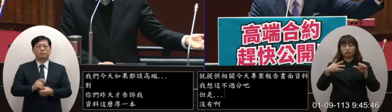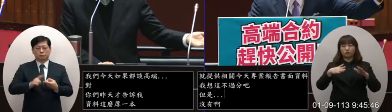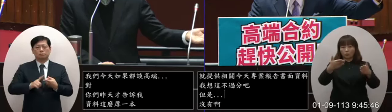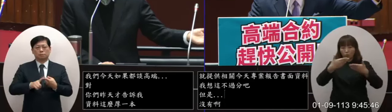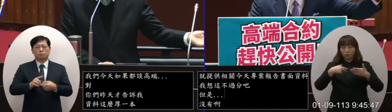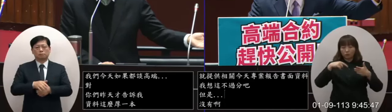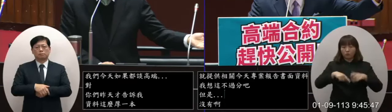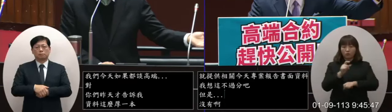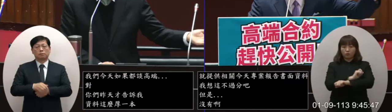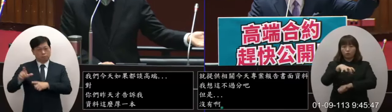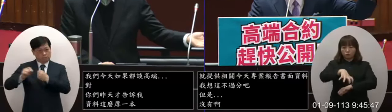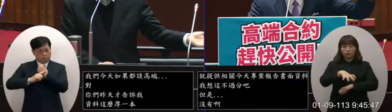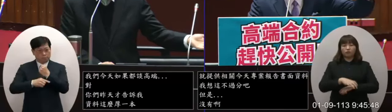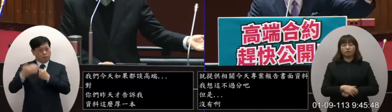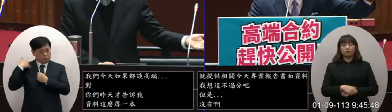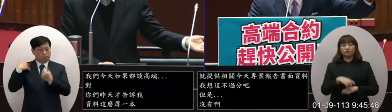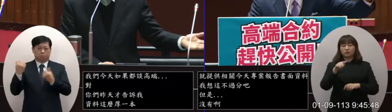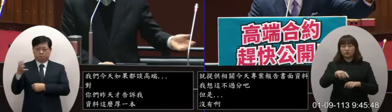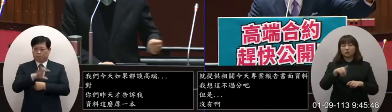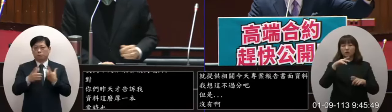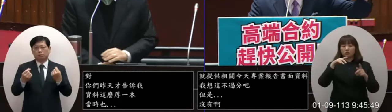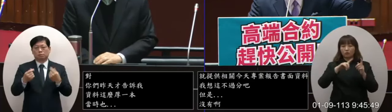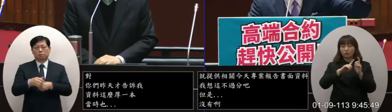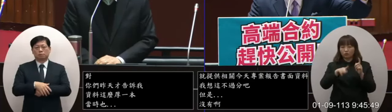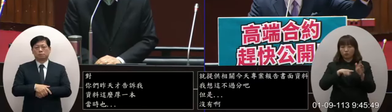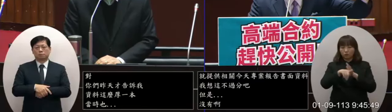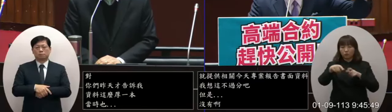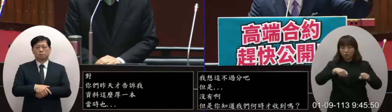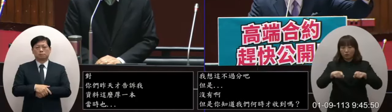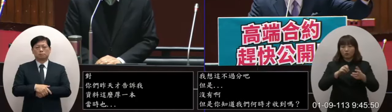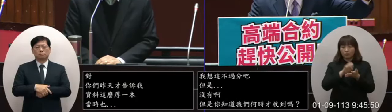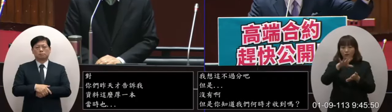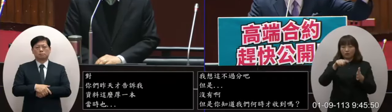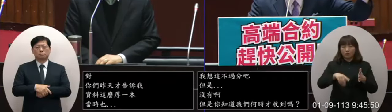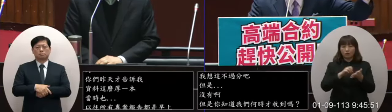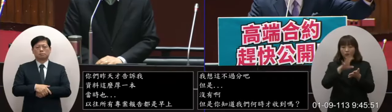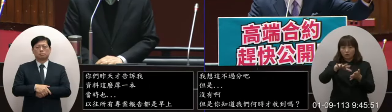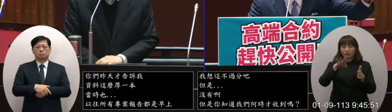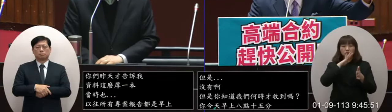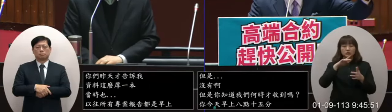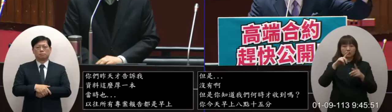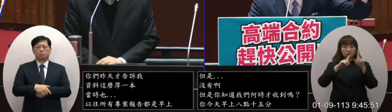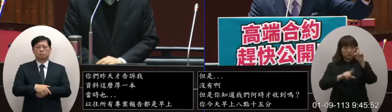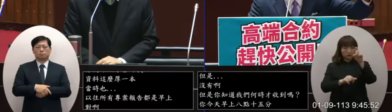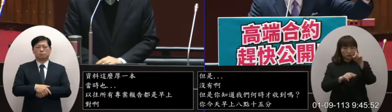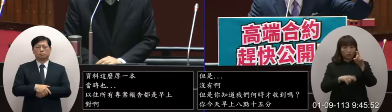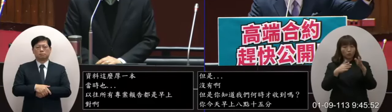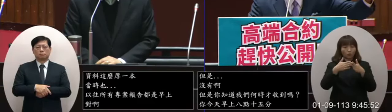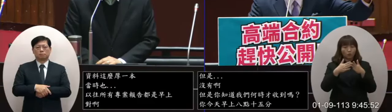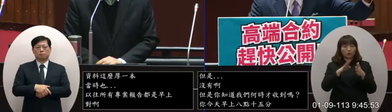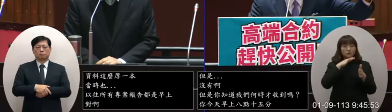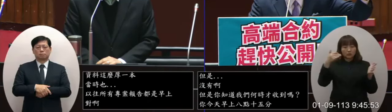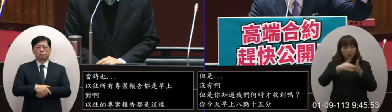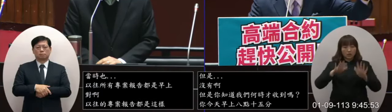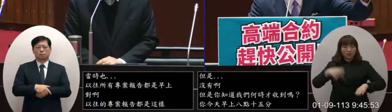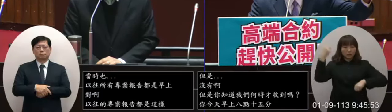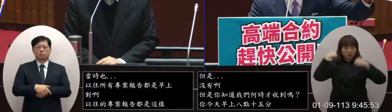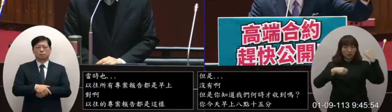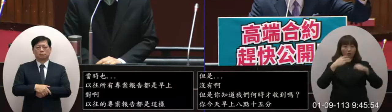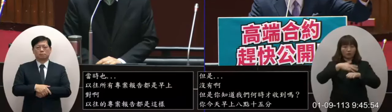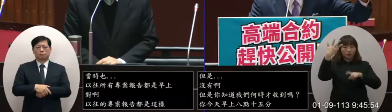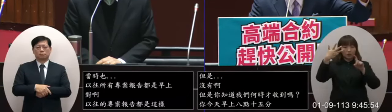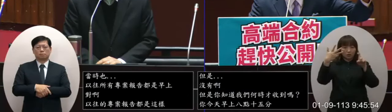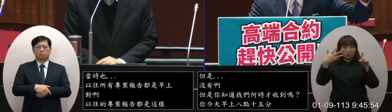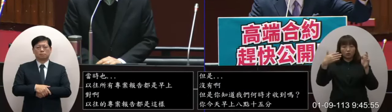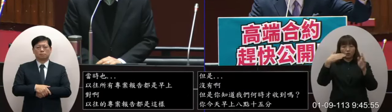才送到我辦公室對法的專案報告請問一下這個報告才十一頁你需要到今天早上八